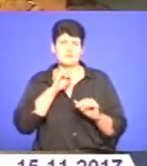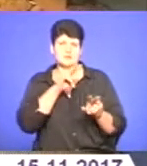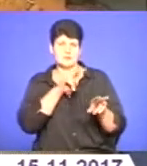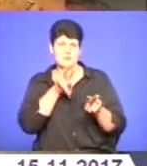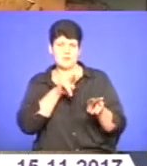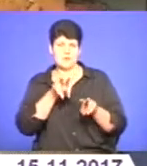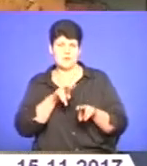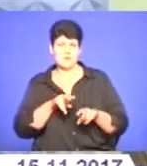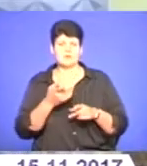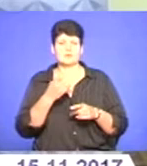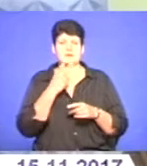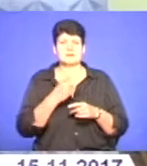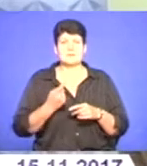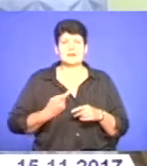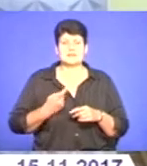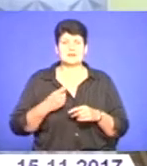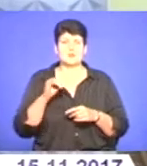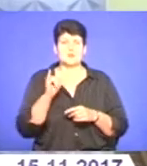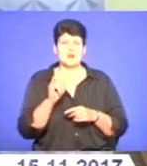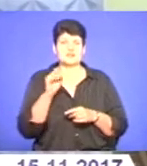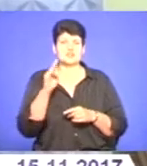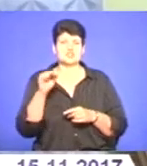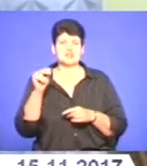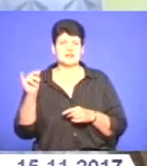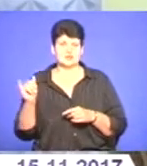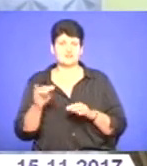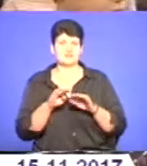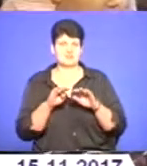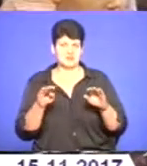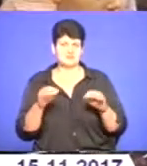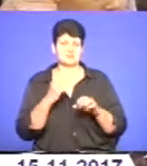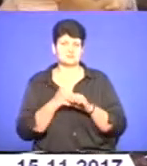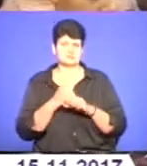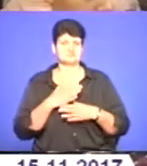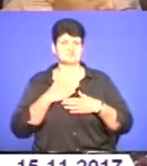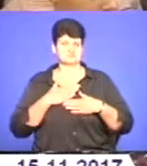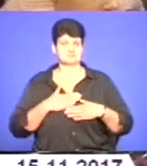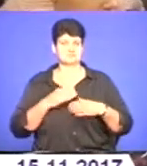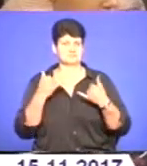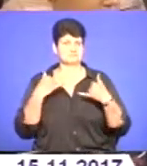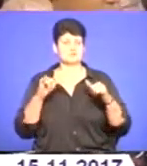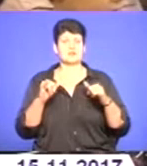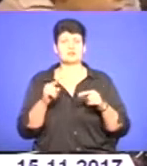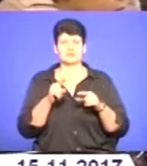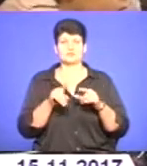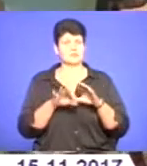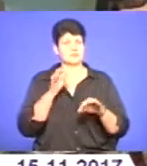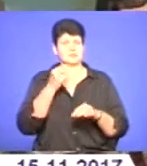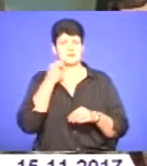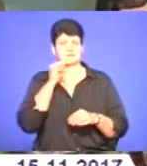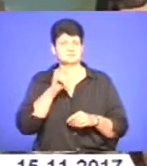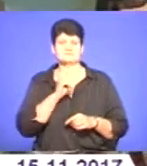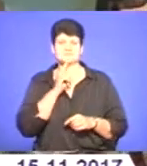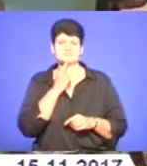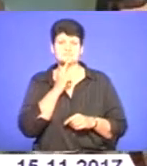оглядає дитячі роботи майстрині Оляна Джагринюк. Каже, рівень робіт приємно здивував, тому обирати найкращі буде досить складно. Це